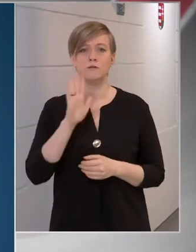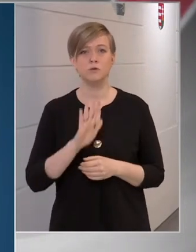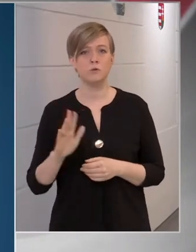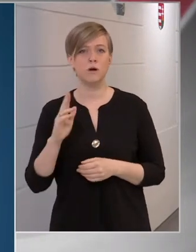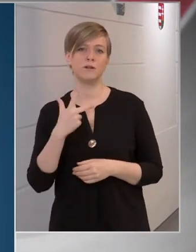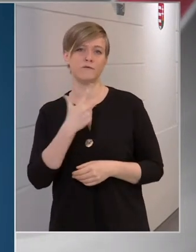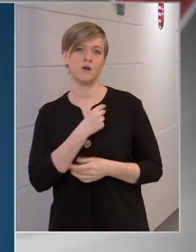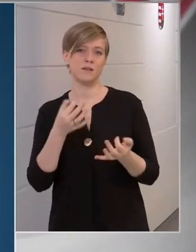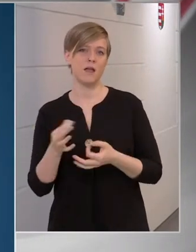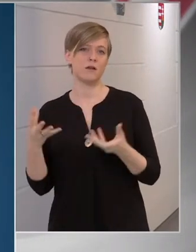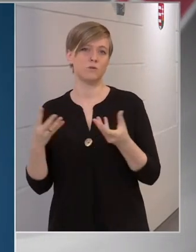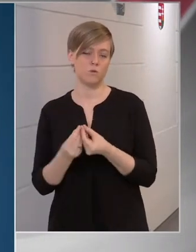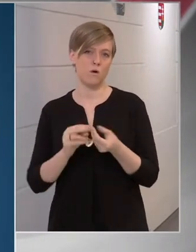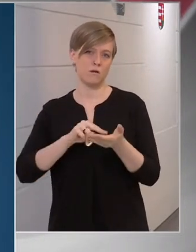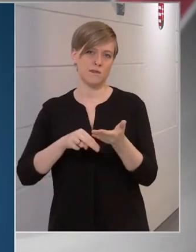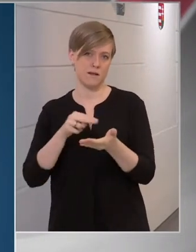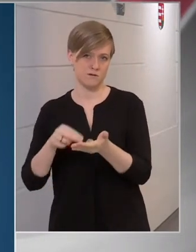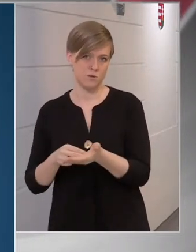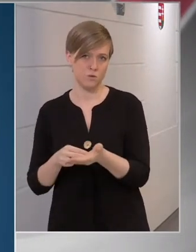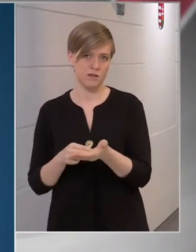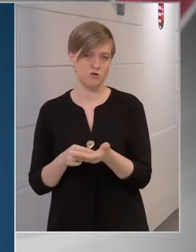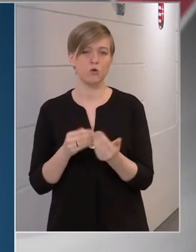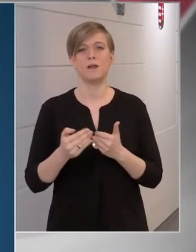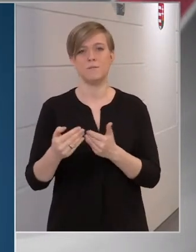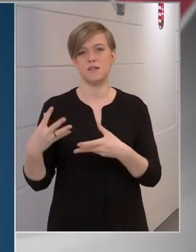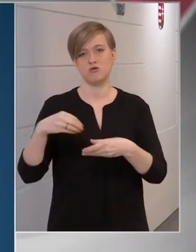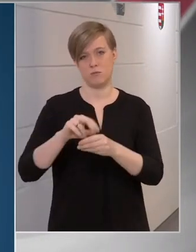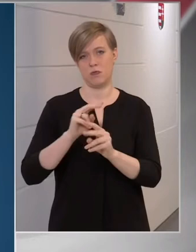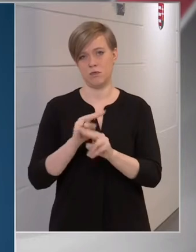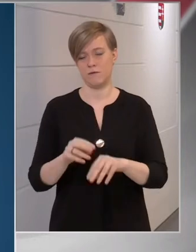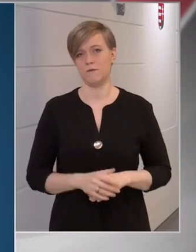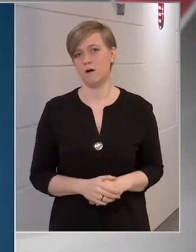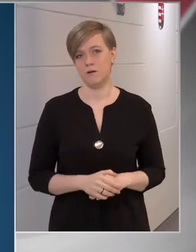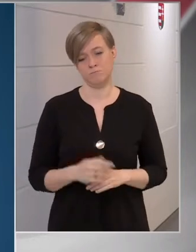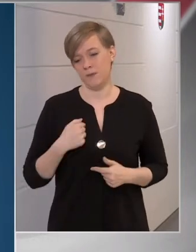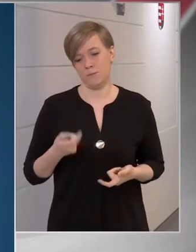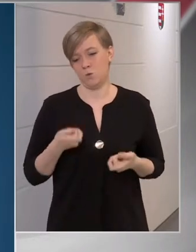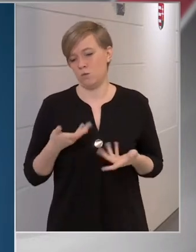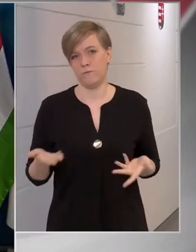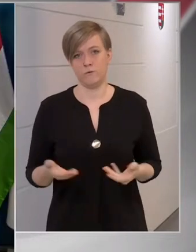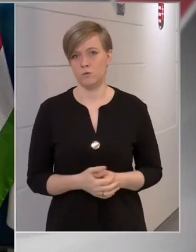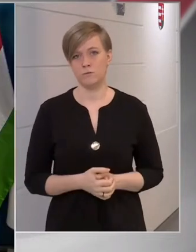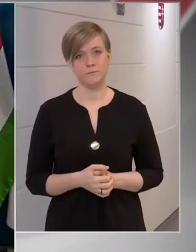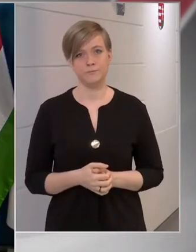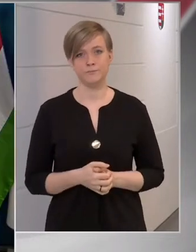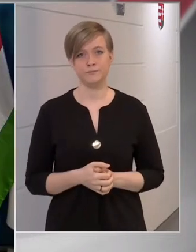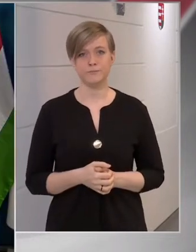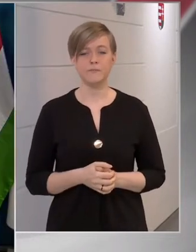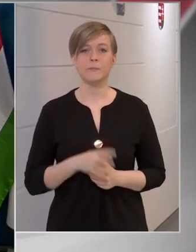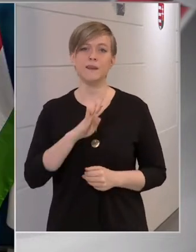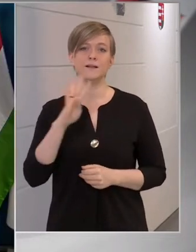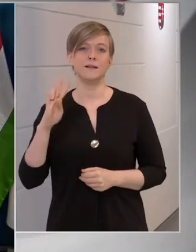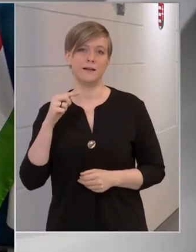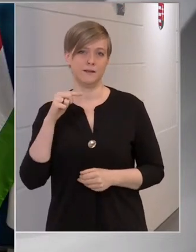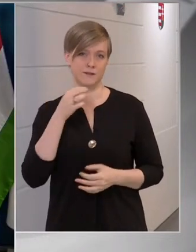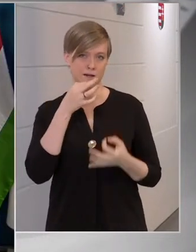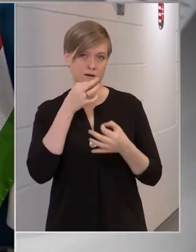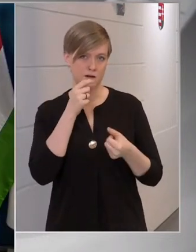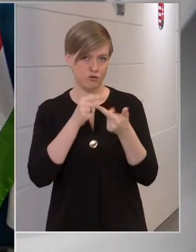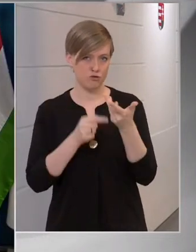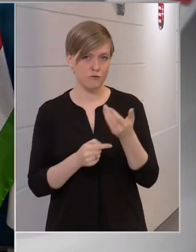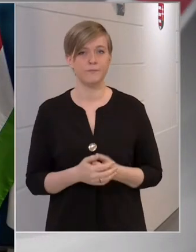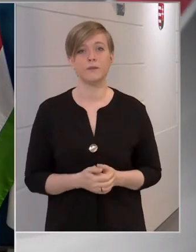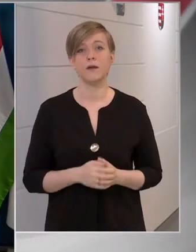vakcinagyártókkal kötött szerződéseket, amelyek az ütemezést is tartalmazzák, nem rajtunk múlig. A 444 kérdése jönnek.